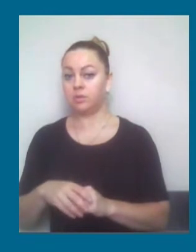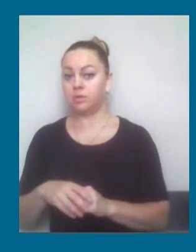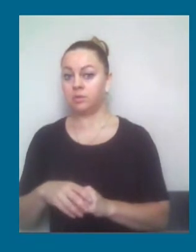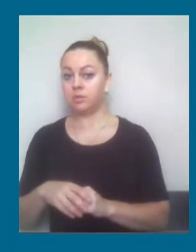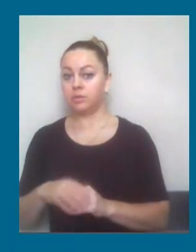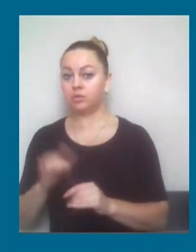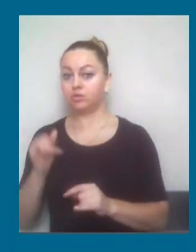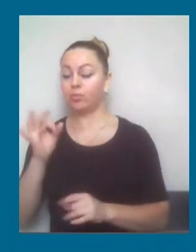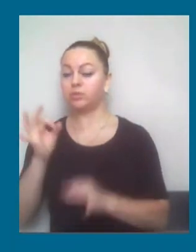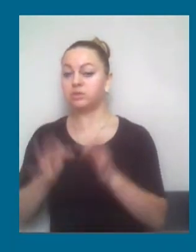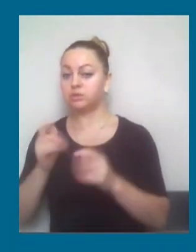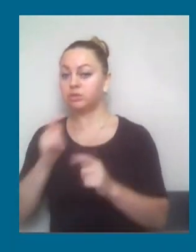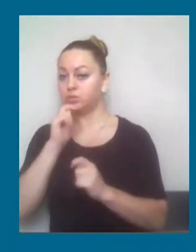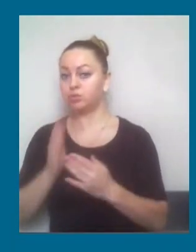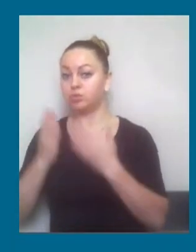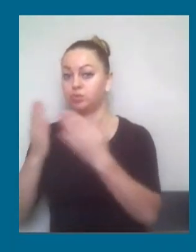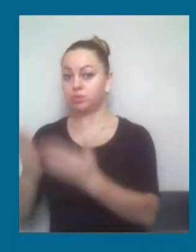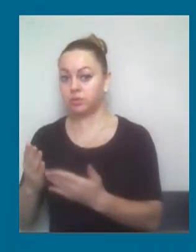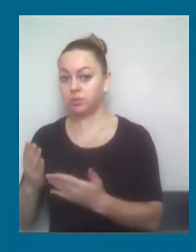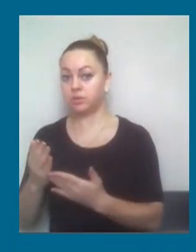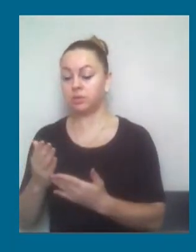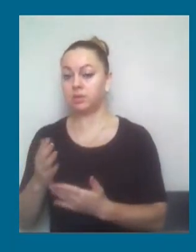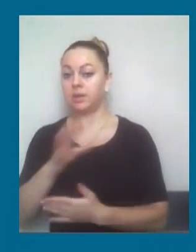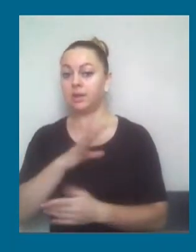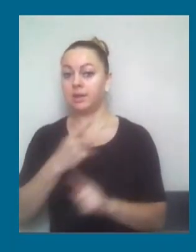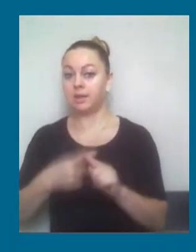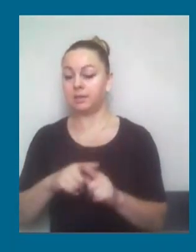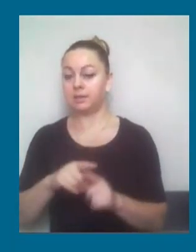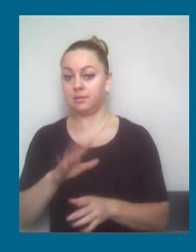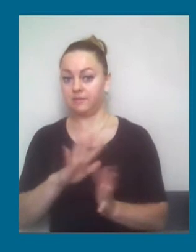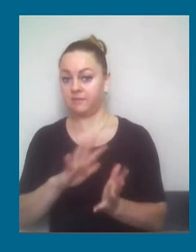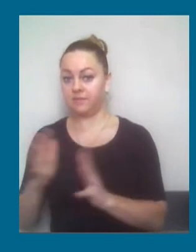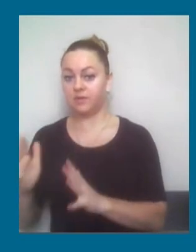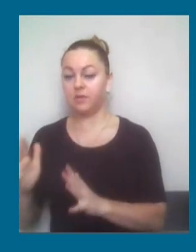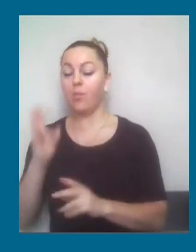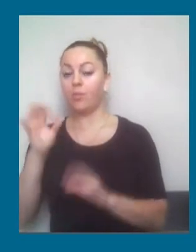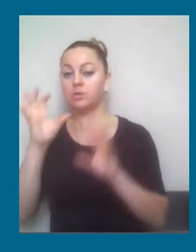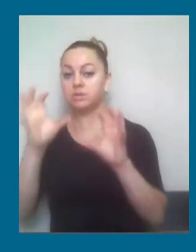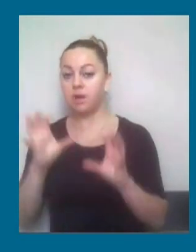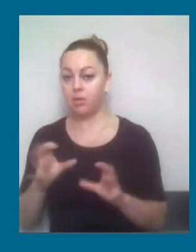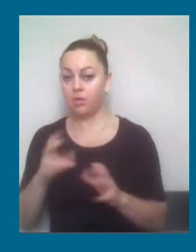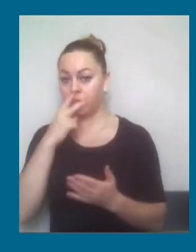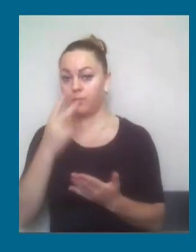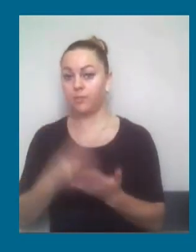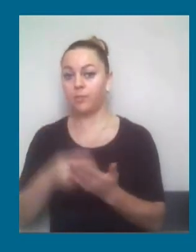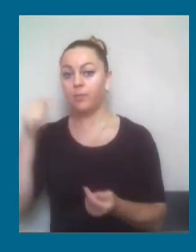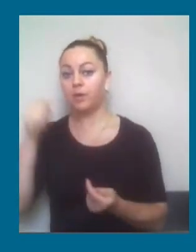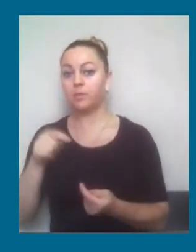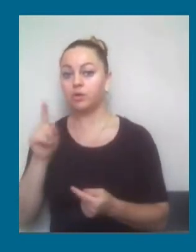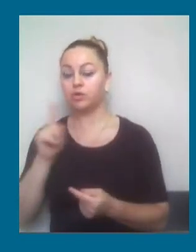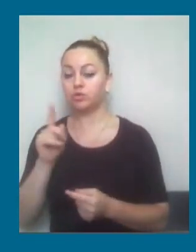суду і надавати якусь цінність. Це все відбувається взагалі. Законодавством визначена позиція в тому, що на позивача